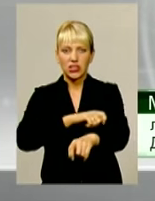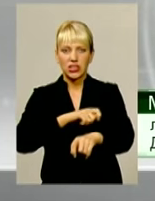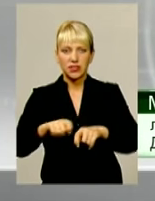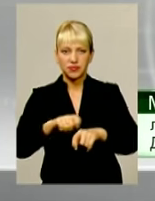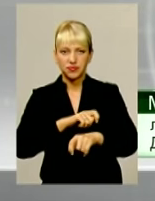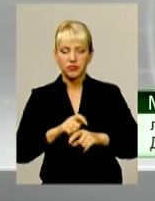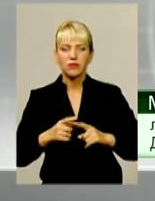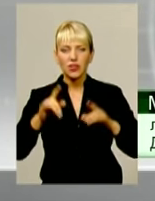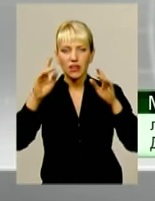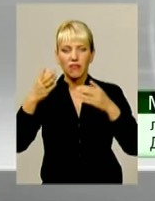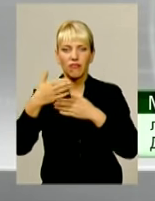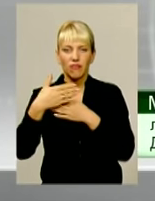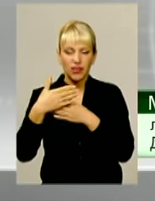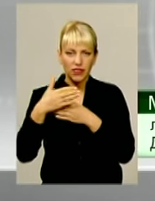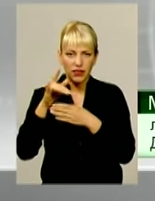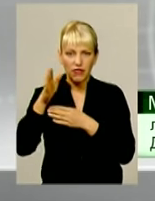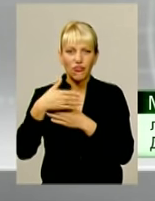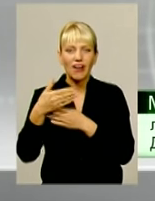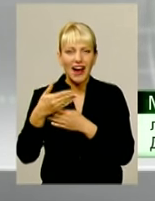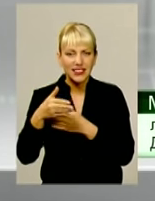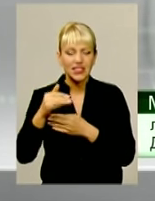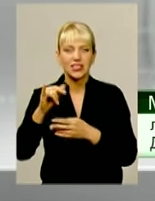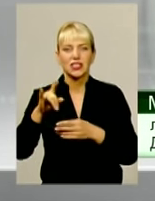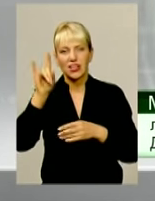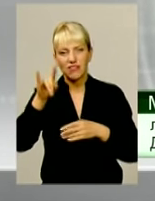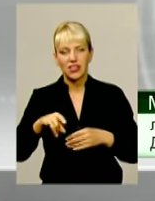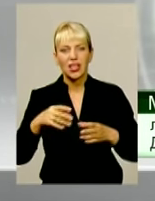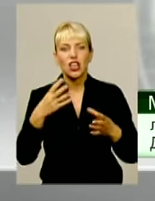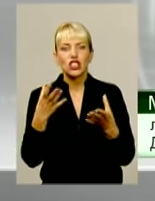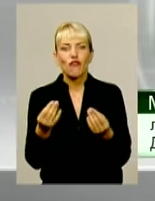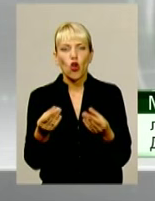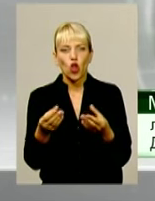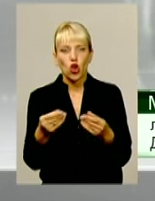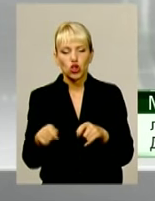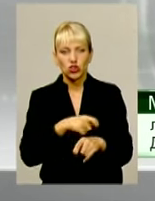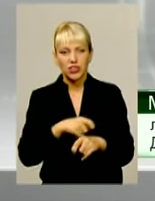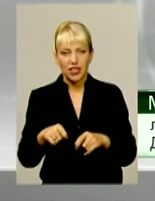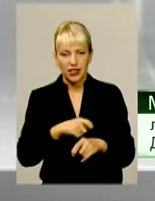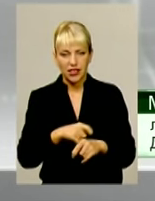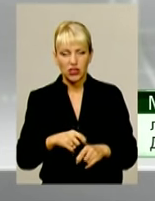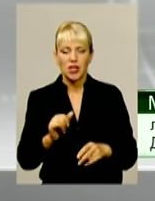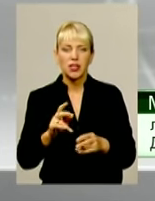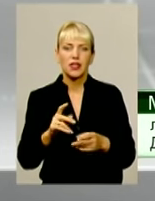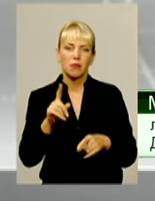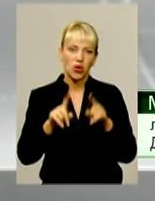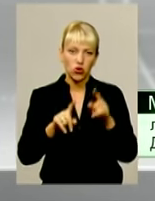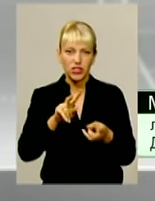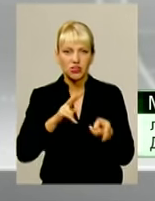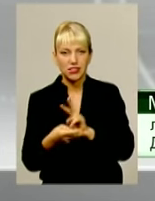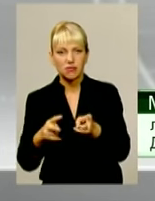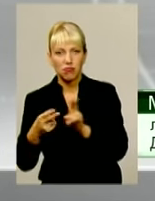повітря, вікна, квартирки тощо. З виложеною тканиною і періодично її змінювати. По можливості